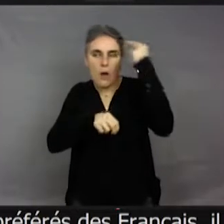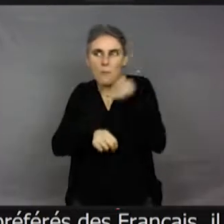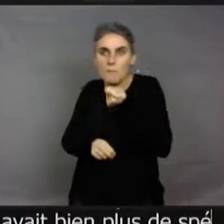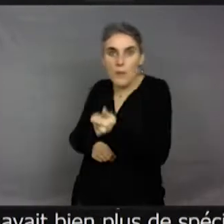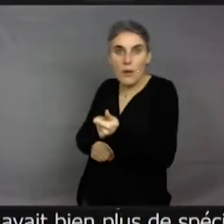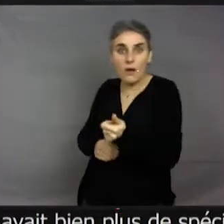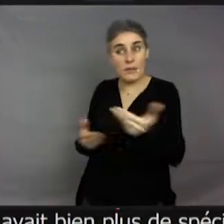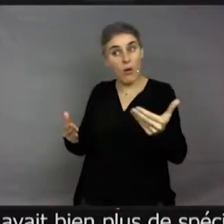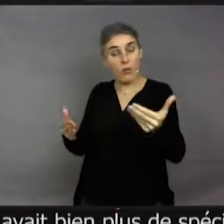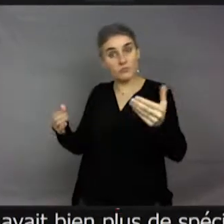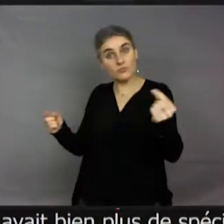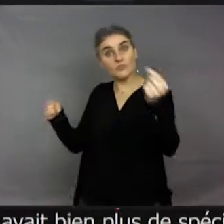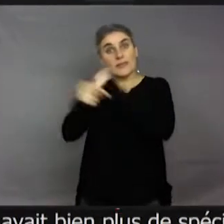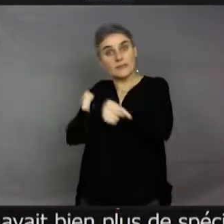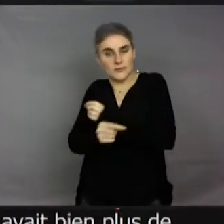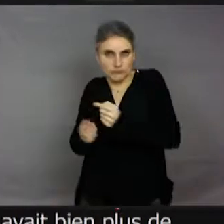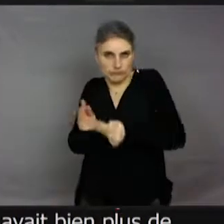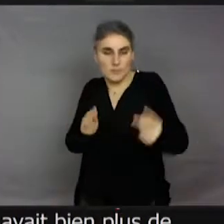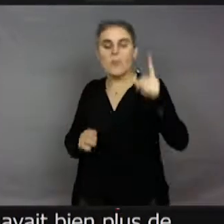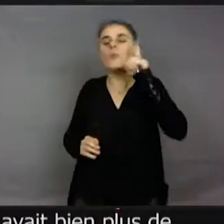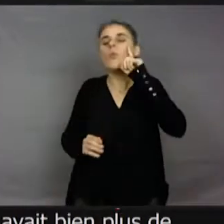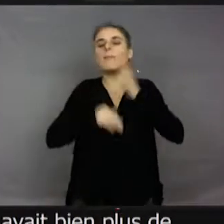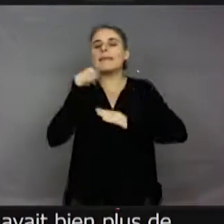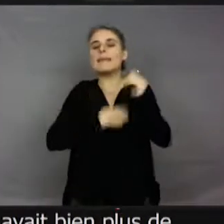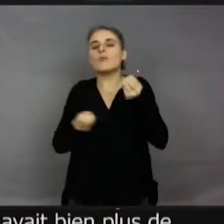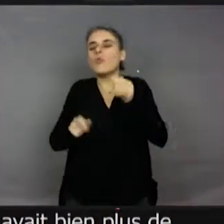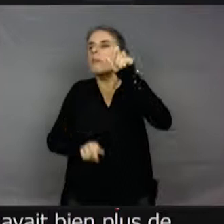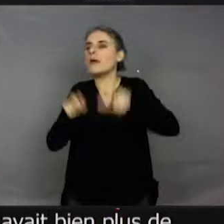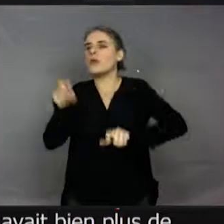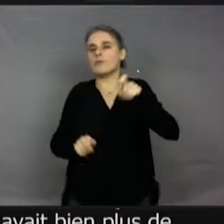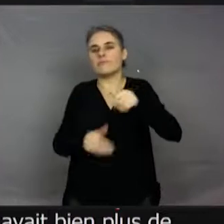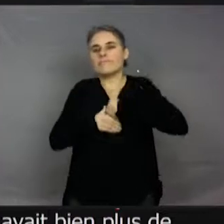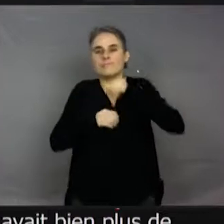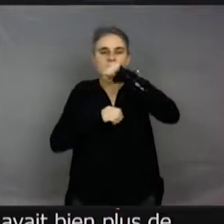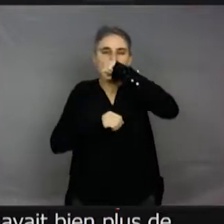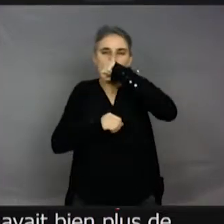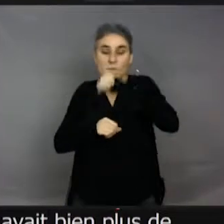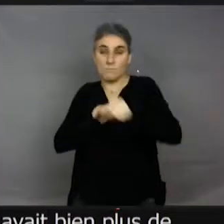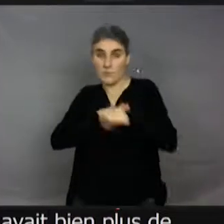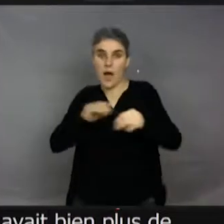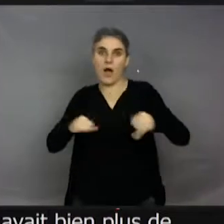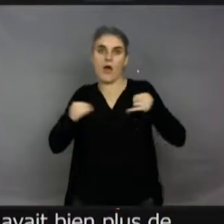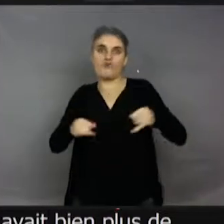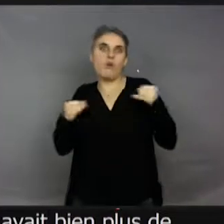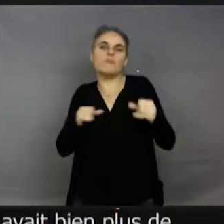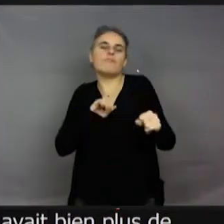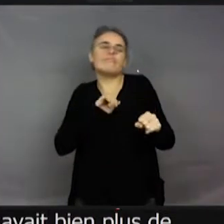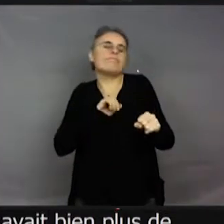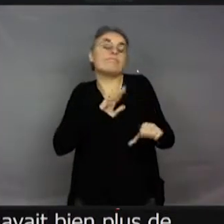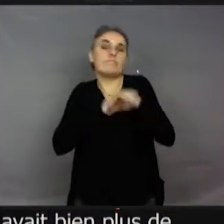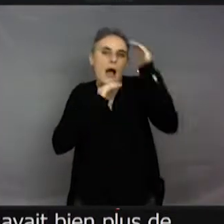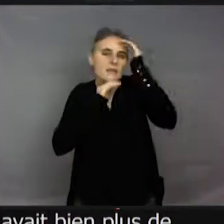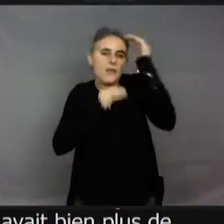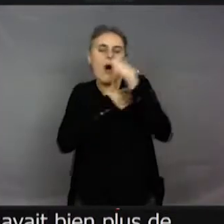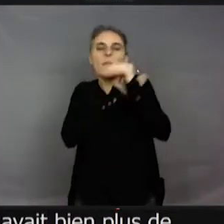souvent des métiers passion, et c'est vrai que les jeunes qui se passionnaient par les insectes étaient souvent passionnés par les papillons. Et le public,